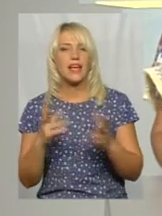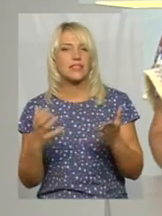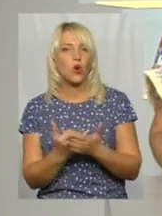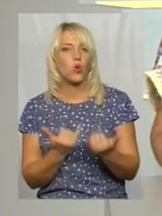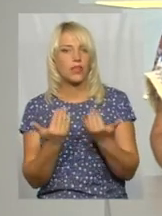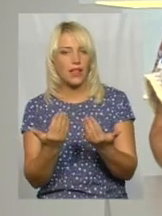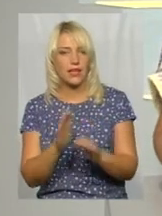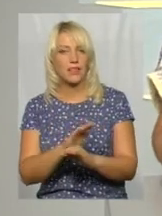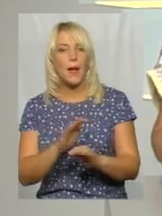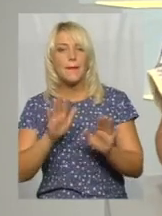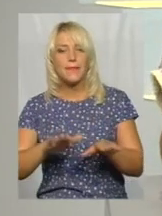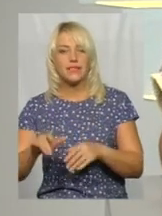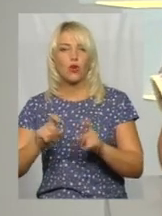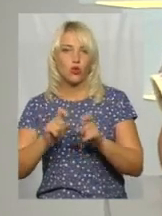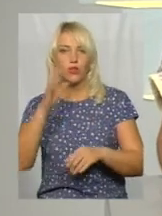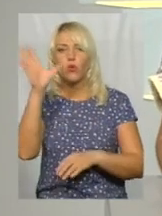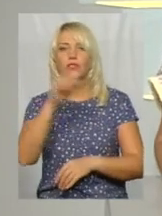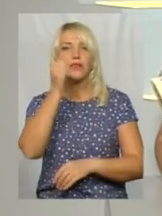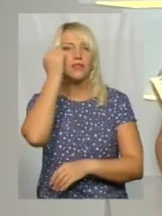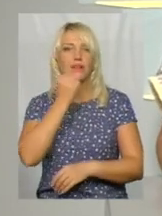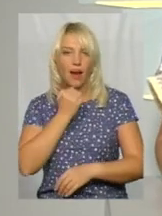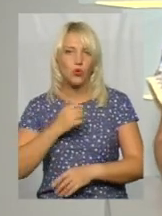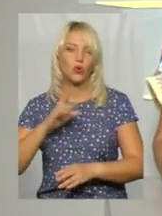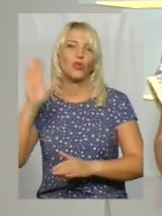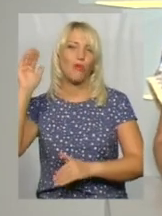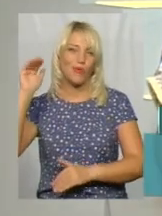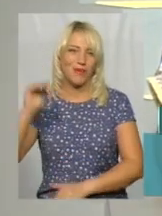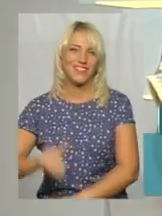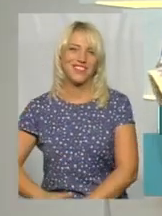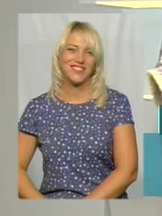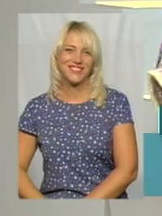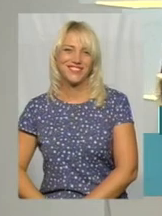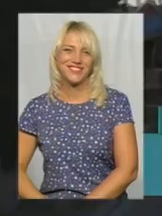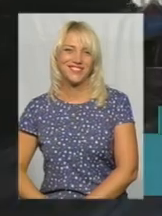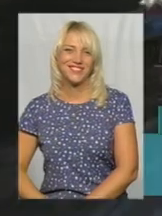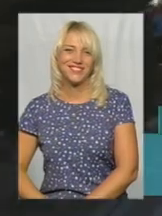них місця у школах. Усім дякую за увагу. Побачимось завтра у цій же порі.